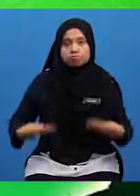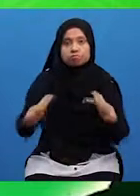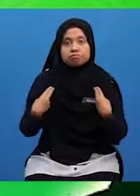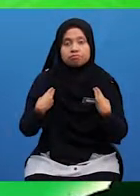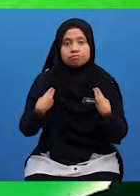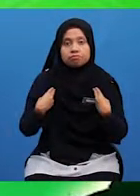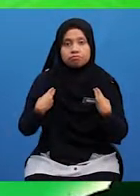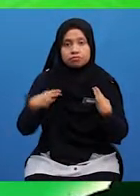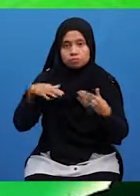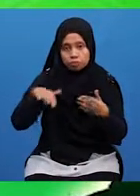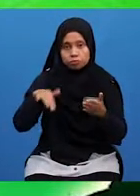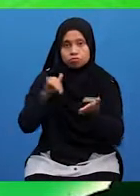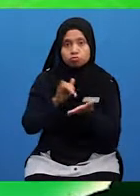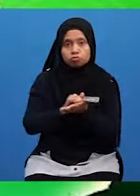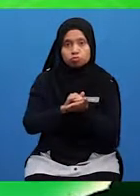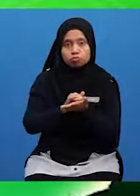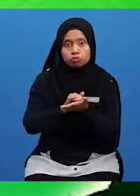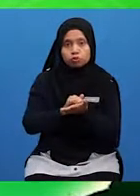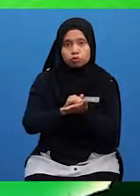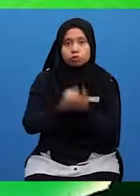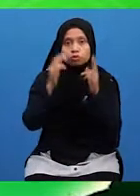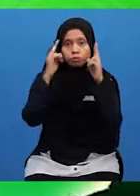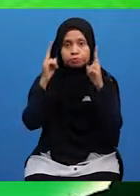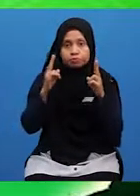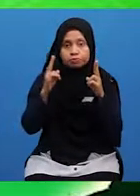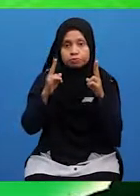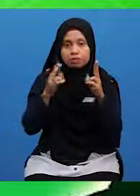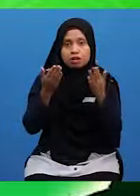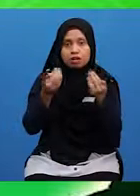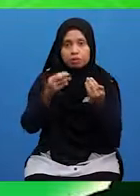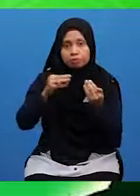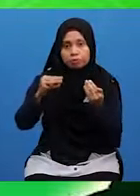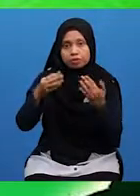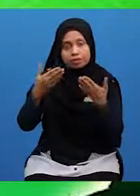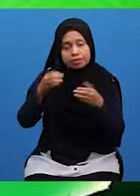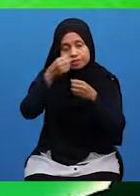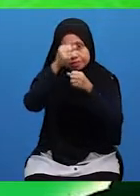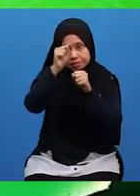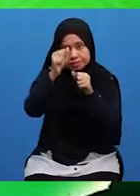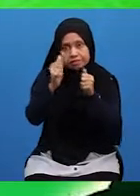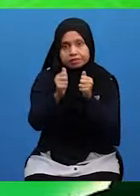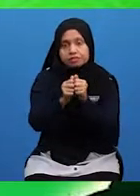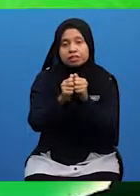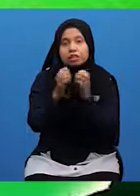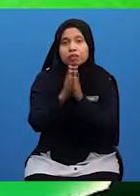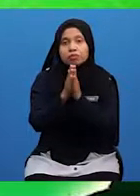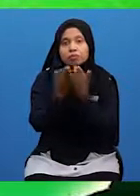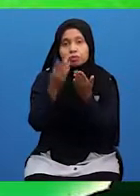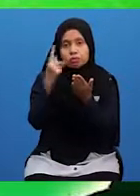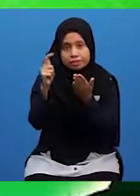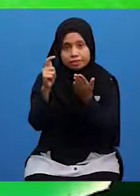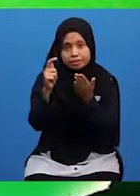Ustazah teruskan Ustazah harap murid-murid dah bersedia dengan buku teks masing-masing Baiklah,